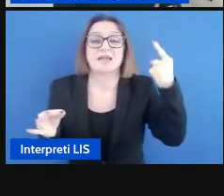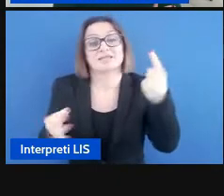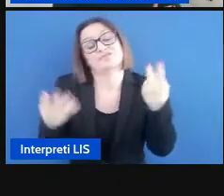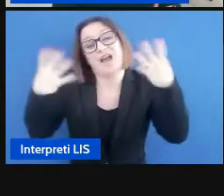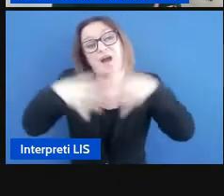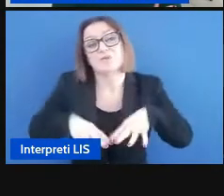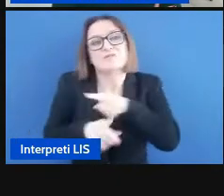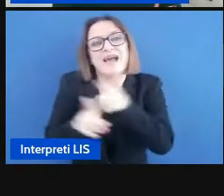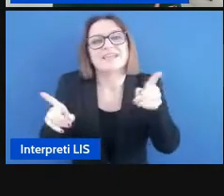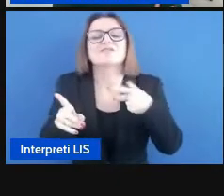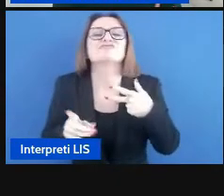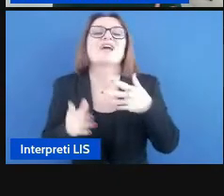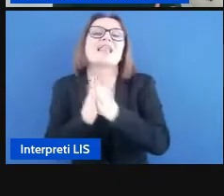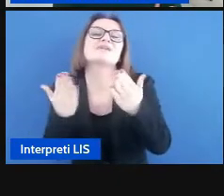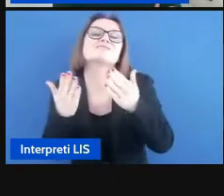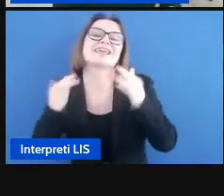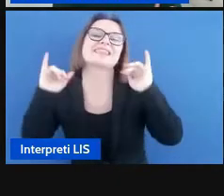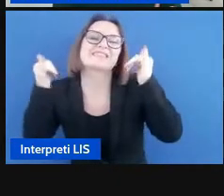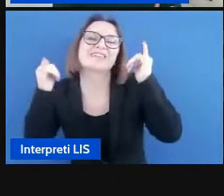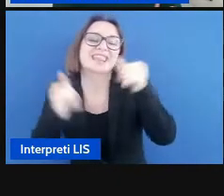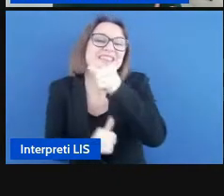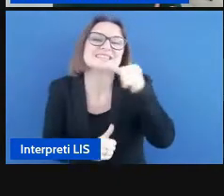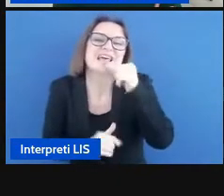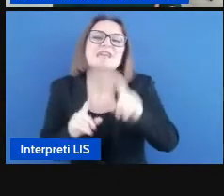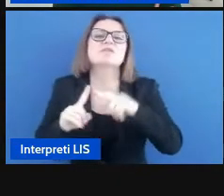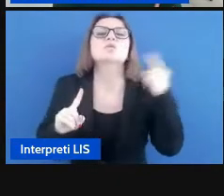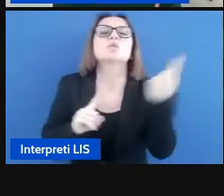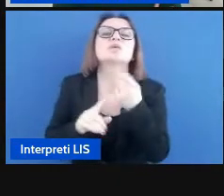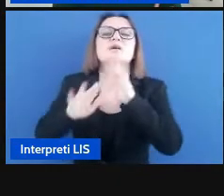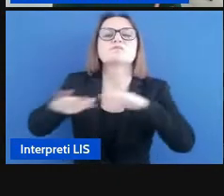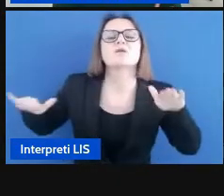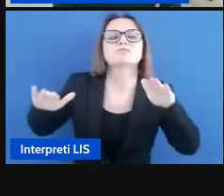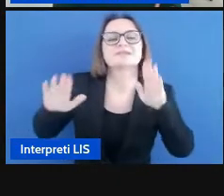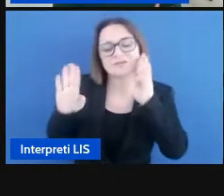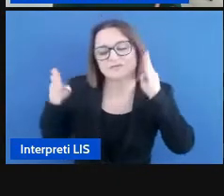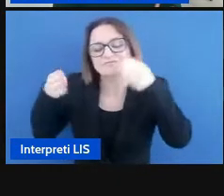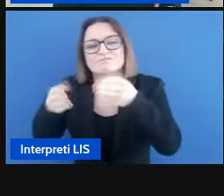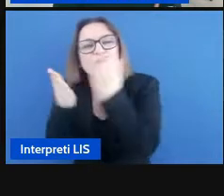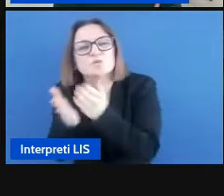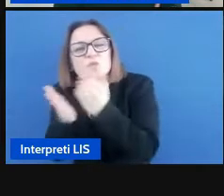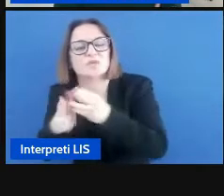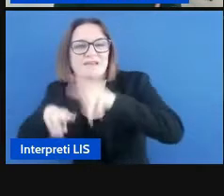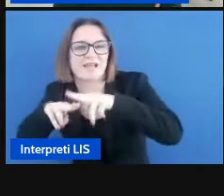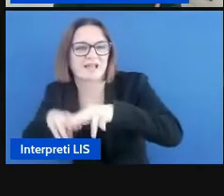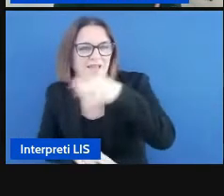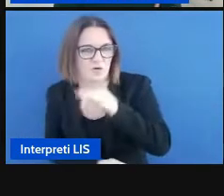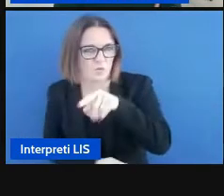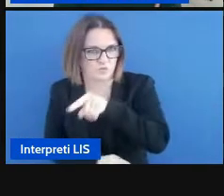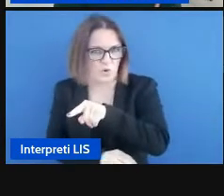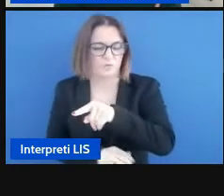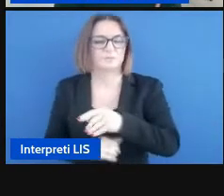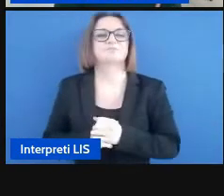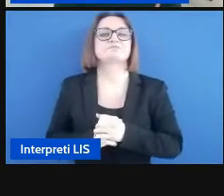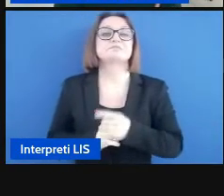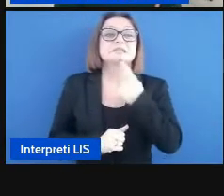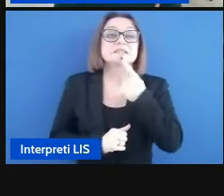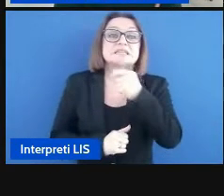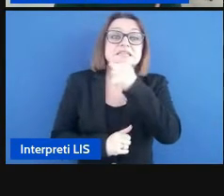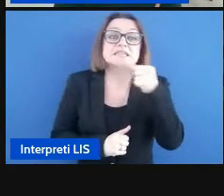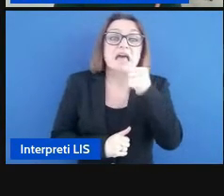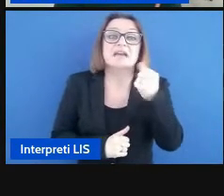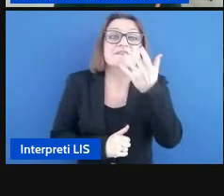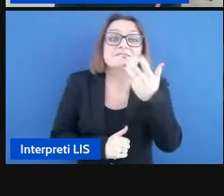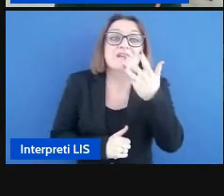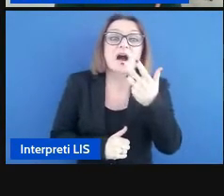e utili per avvicinare tutti i bimbi allo studio dell'italiano chiunque fosse interessato a utilizzare questo strumento può